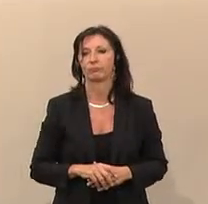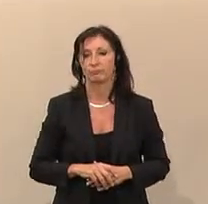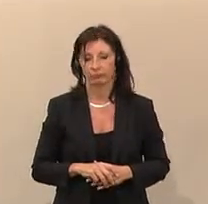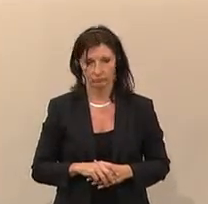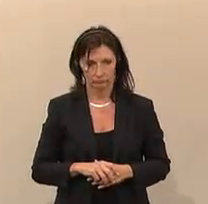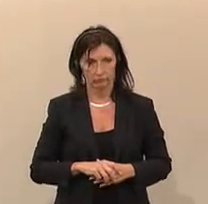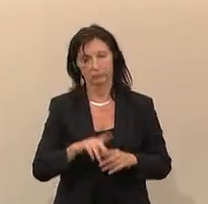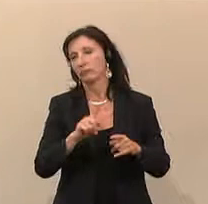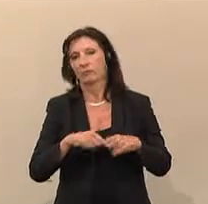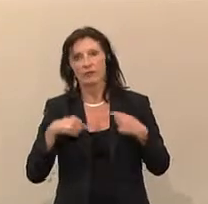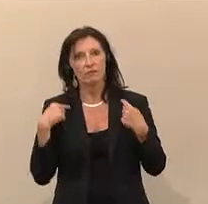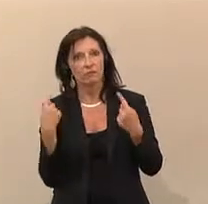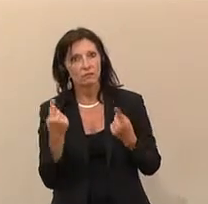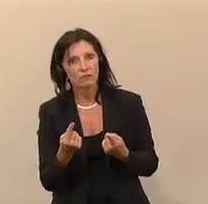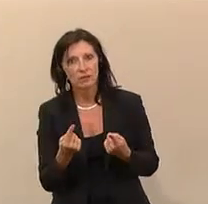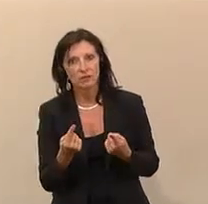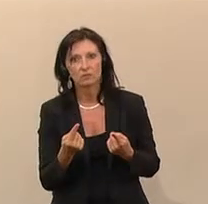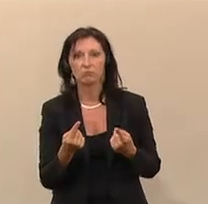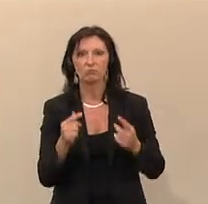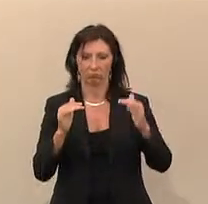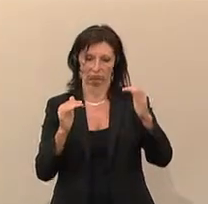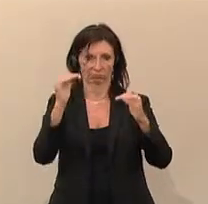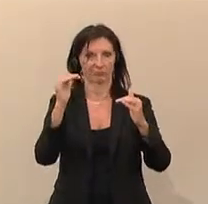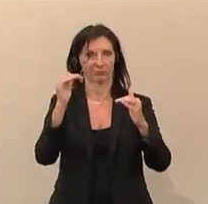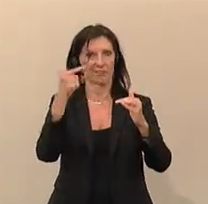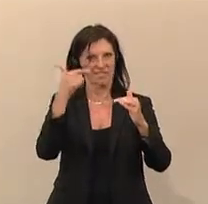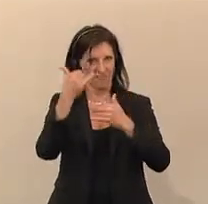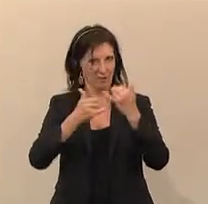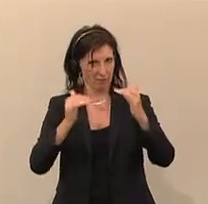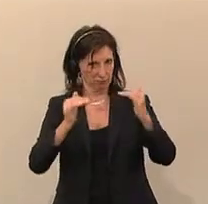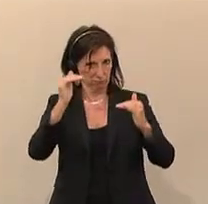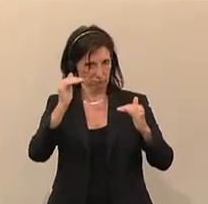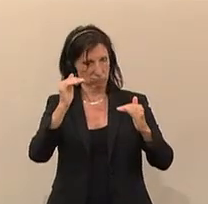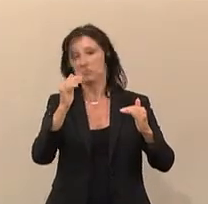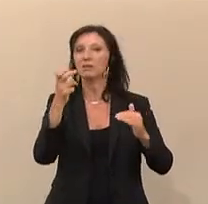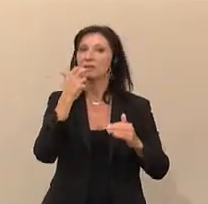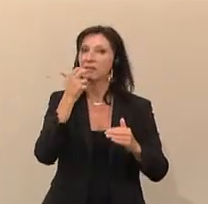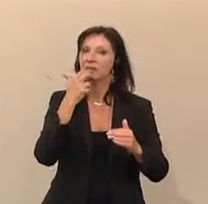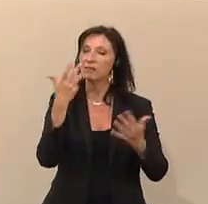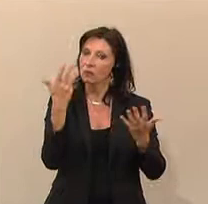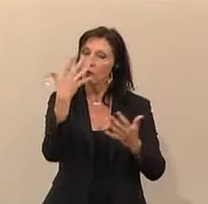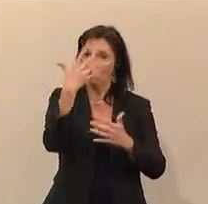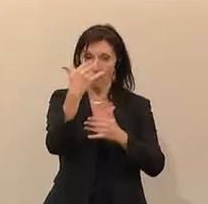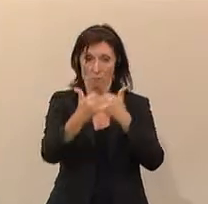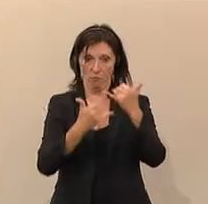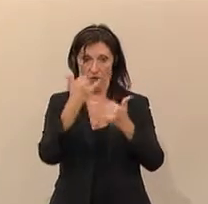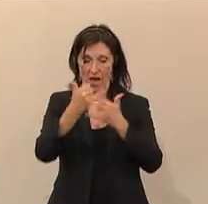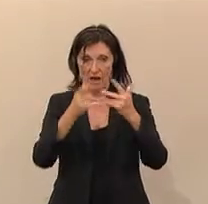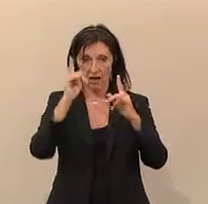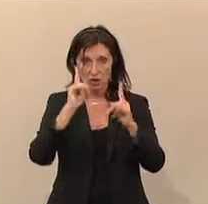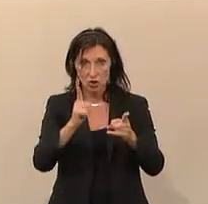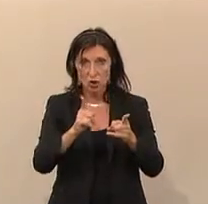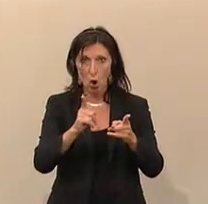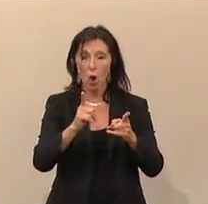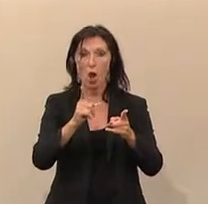Wir schließen hier also dieses Kett von zwei Jahren, damit die Altersteilzeit mit fünf Jahren durchgängig schlussendlich